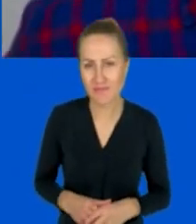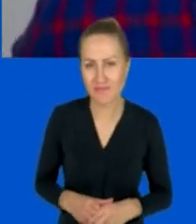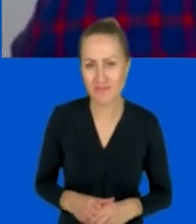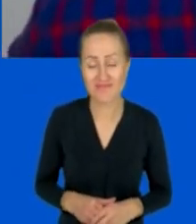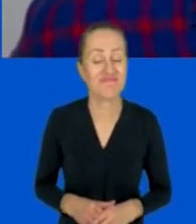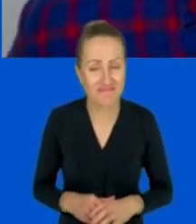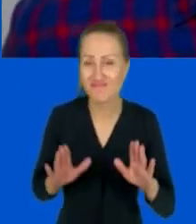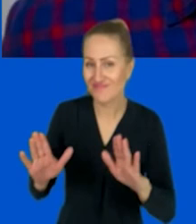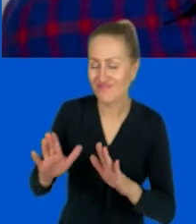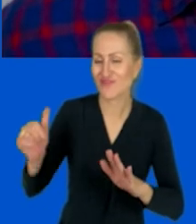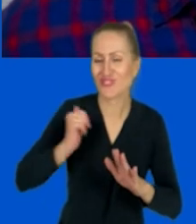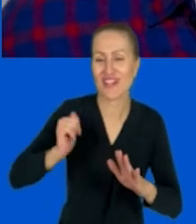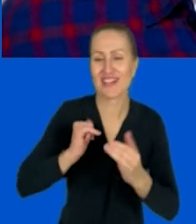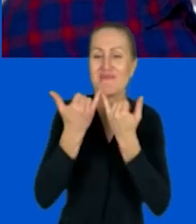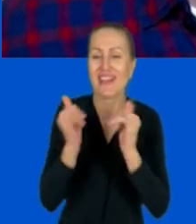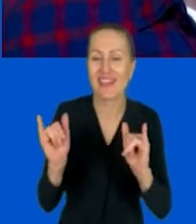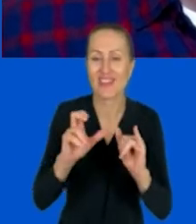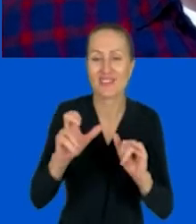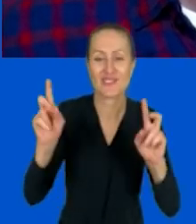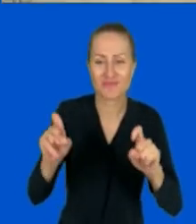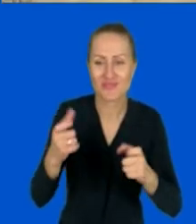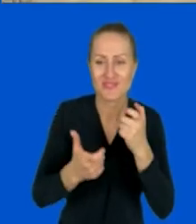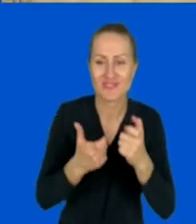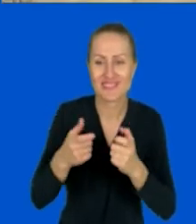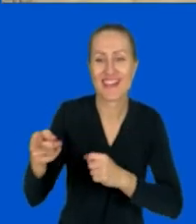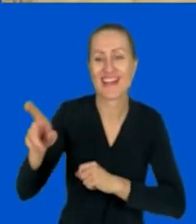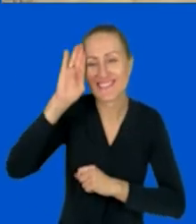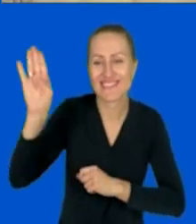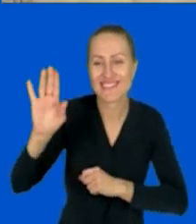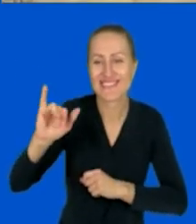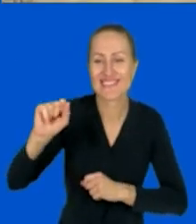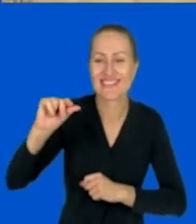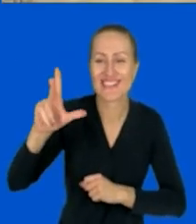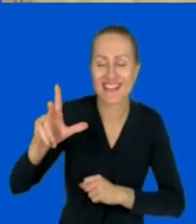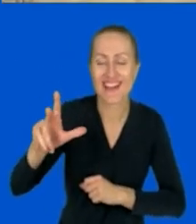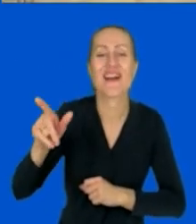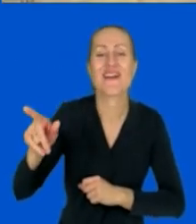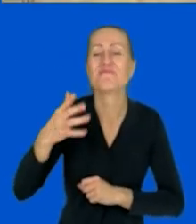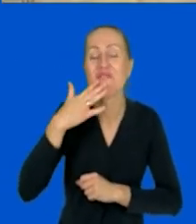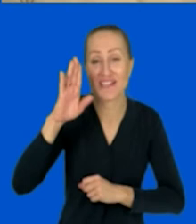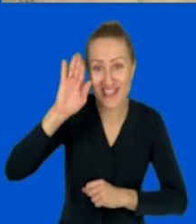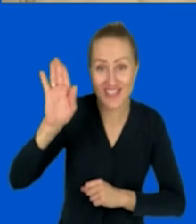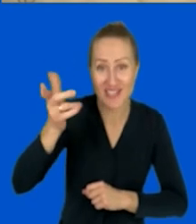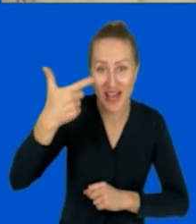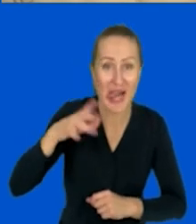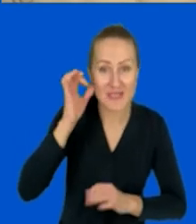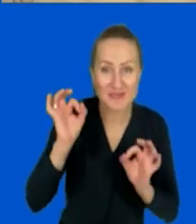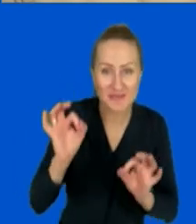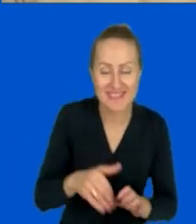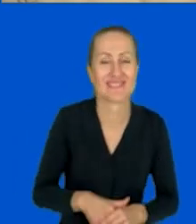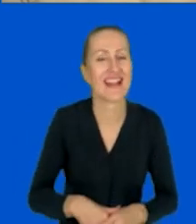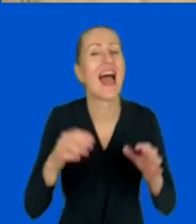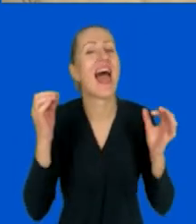czekamy na innych. Czy zaczynamy? Cześć Jacek. Czy mnie słychać? Teraz tu dostępie ekran. Oczywiście, dobra.